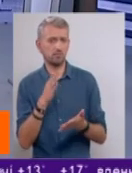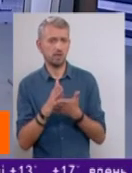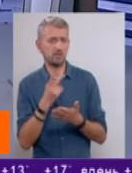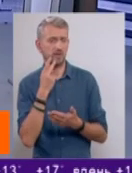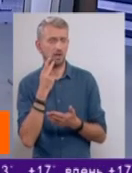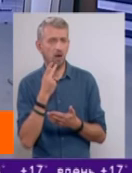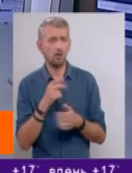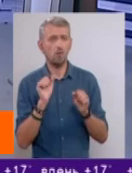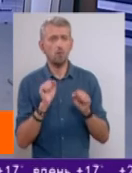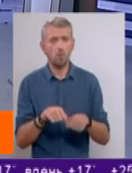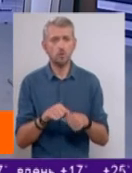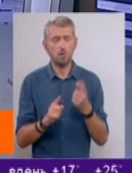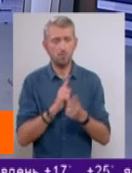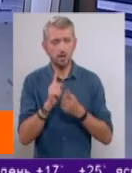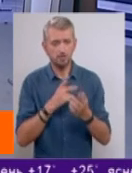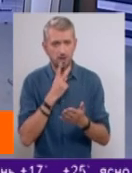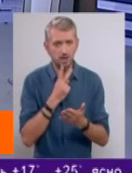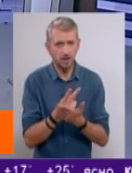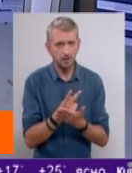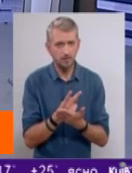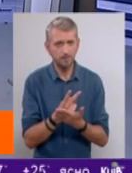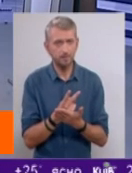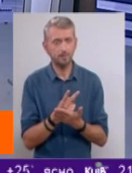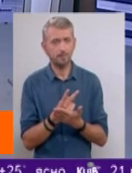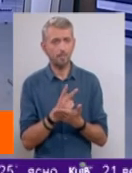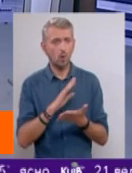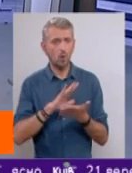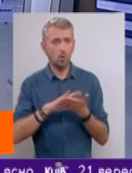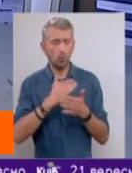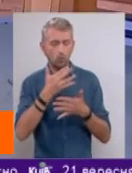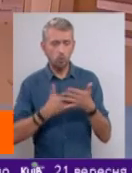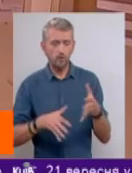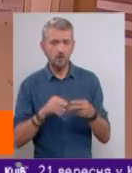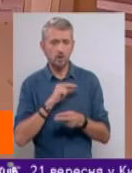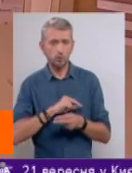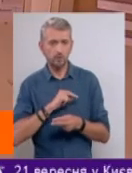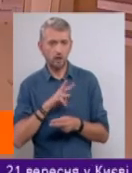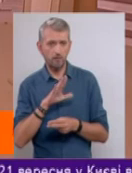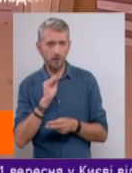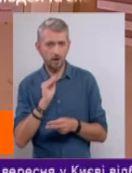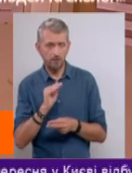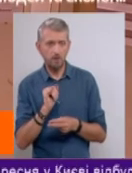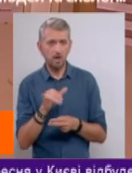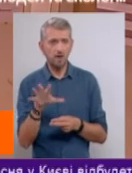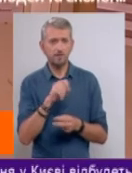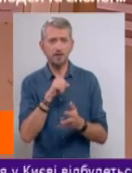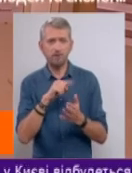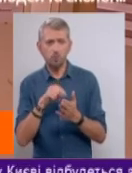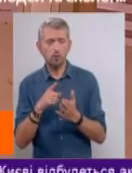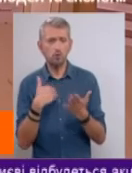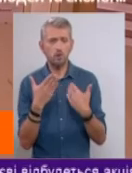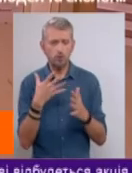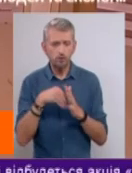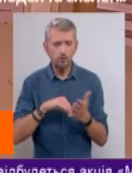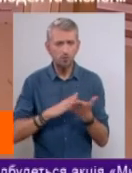Можна, в крайній момент, пересмотреть услови сотрудничества с МВФ і внести все вопросы, які касаються внутренній